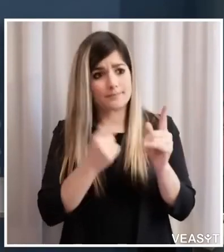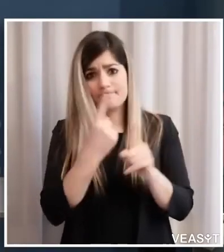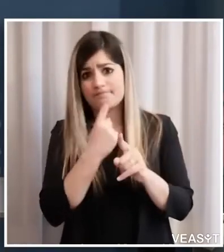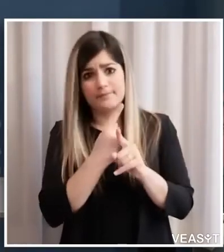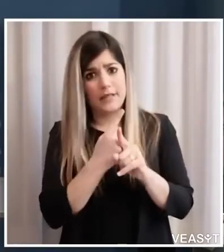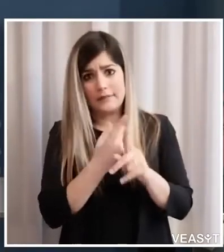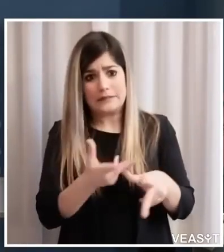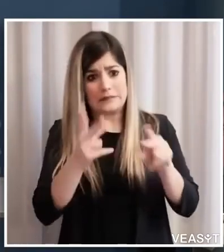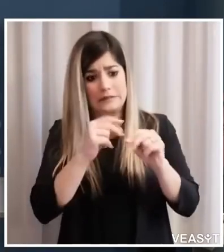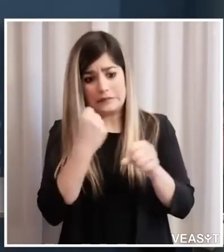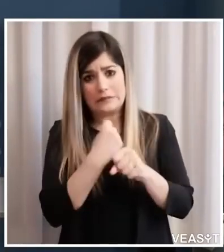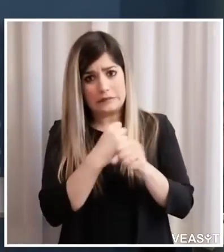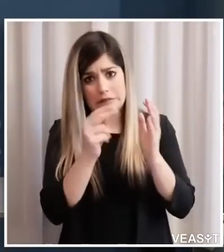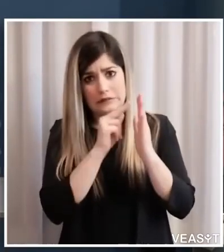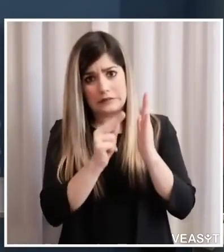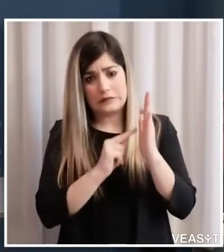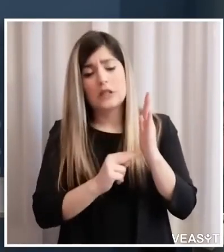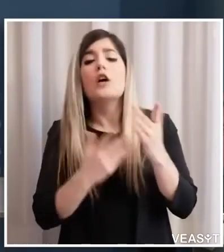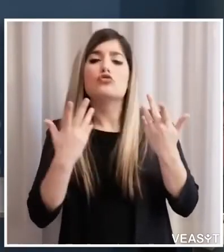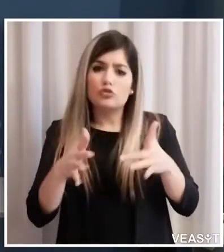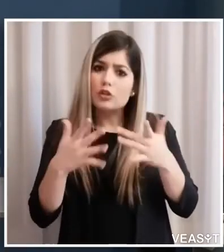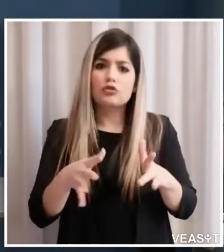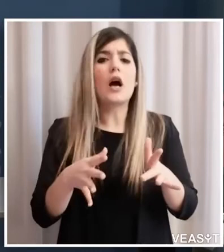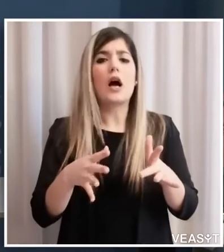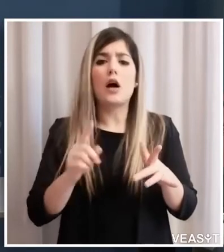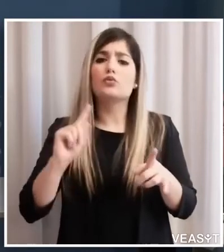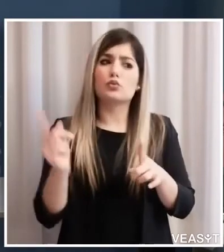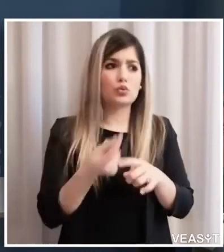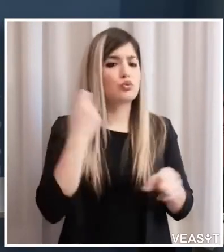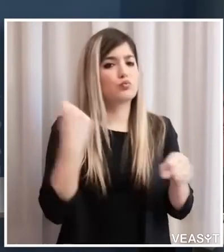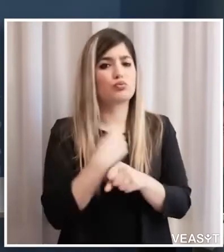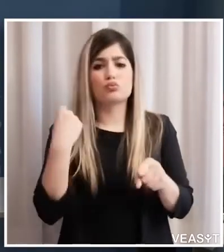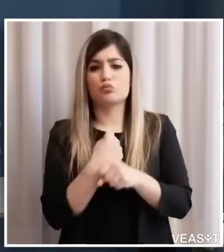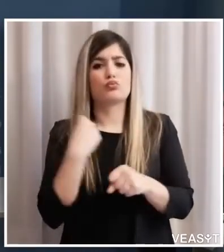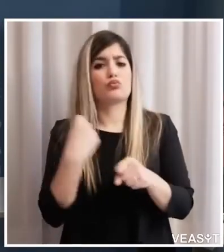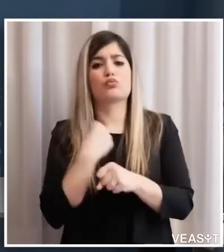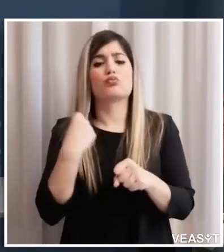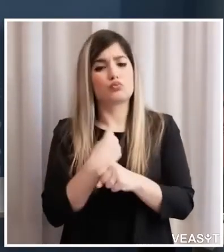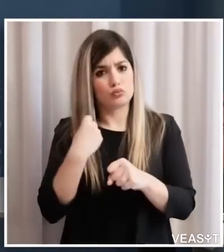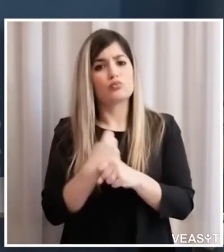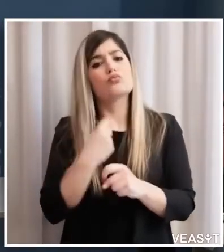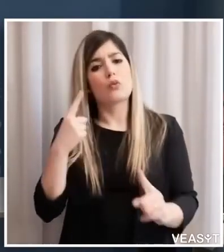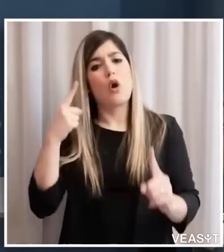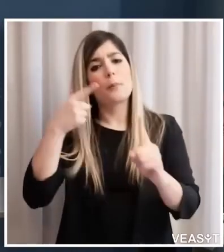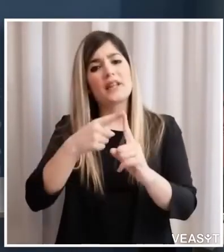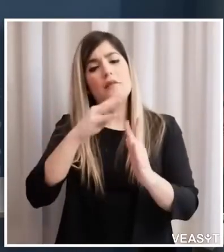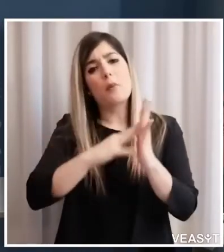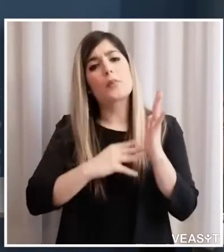già attive per mettere in strada anche un programma